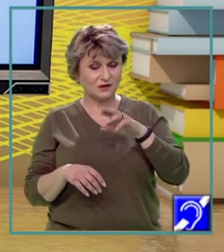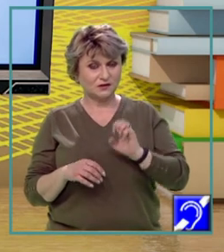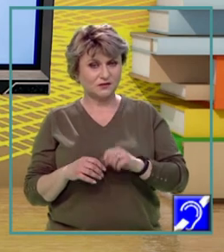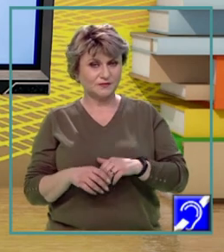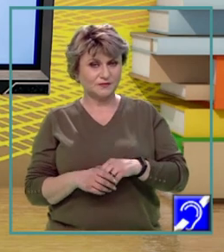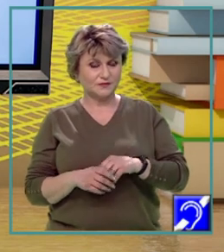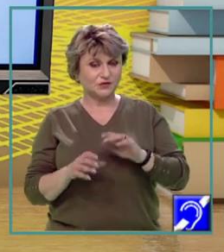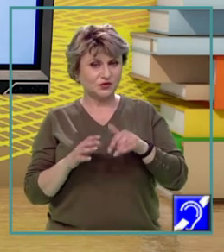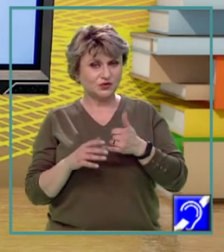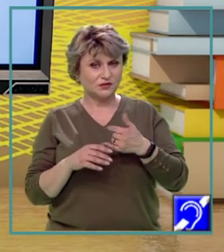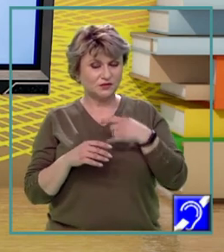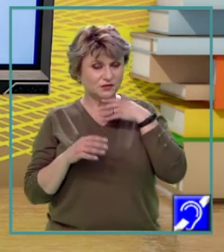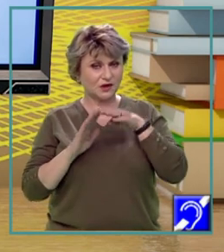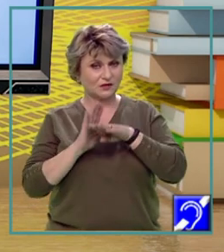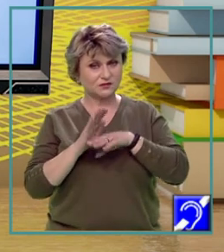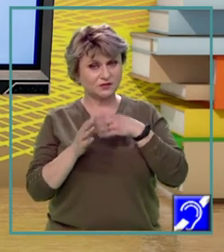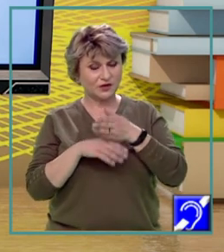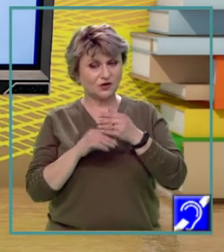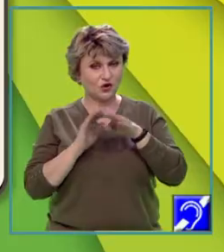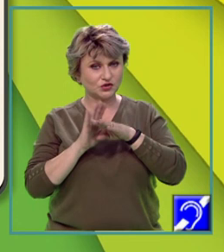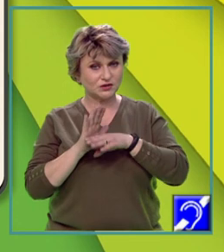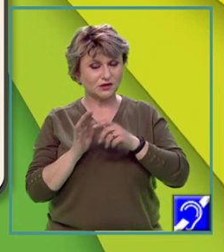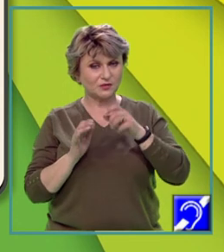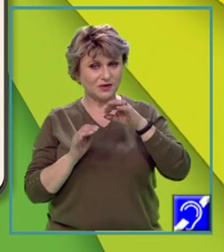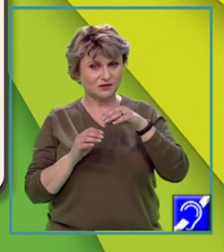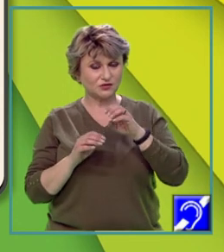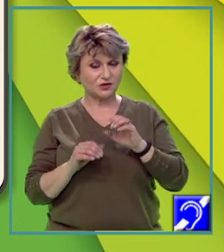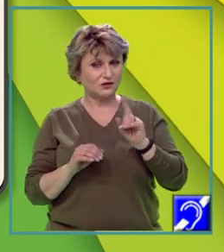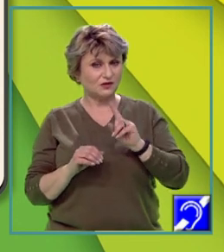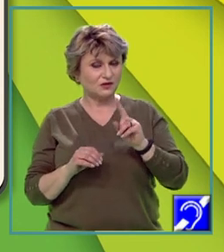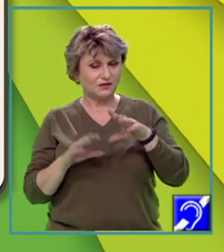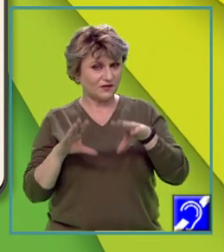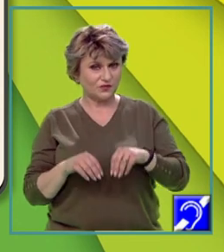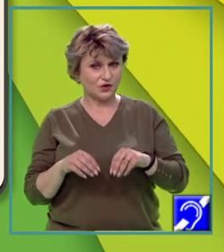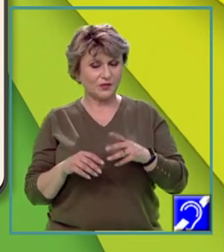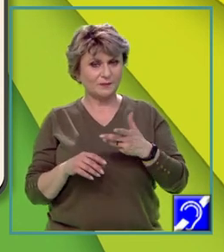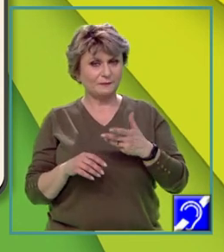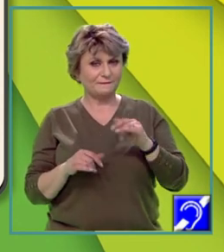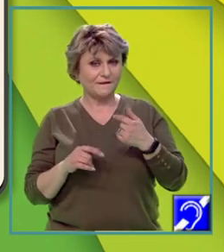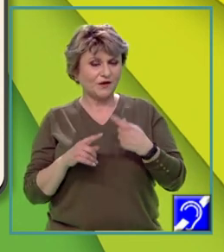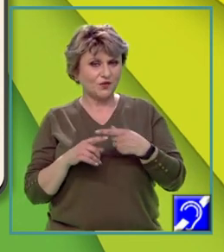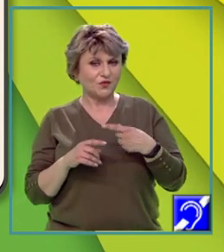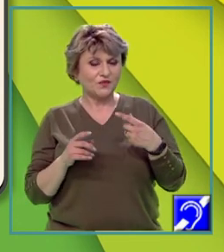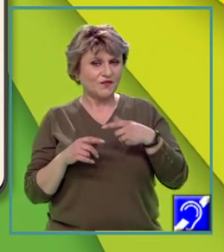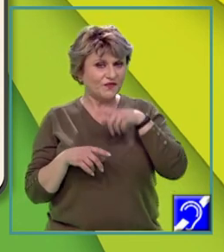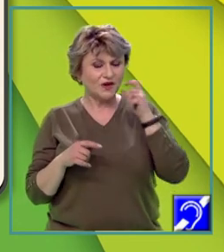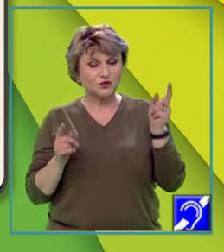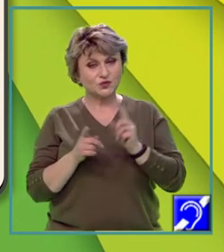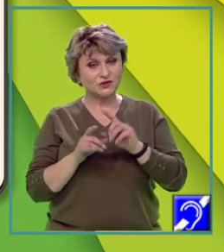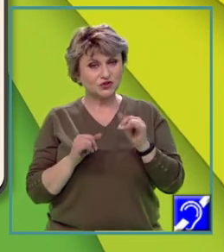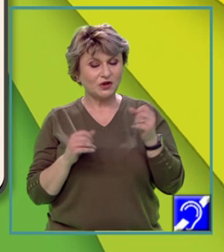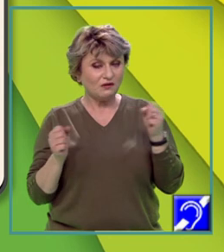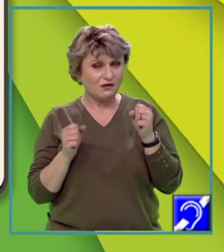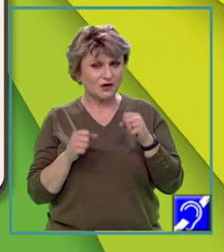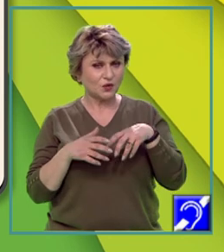Mediul de tundră se caracterizează prin condiții climatice nefavorabile, cu veri scurte și ierni lungi. Solurile